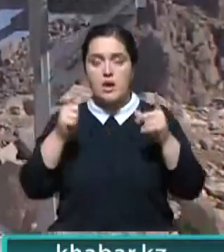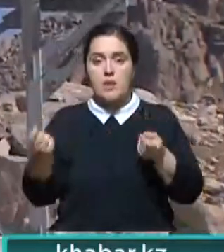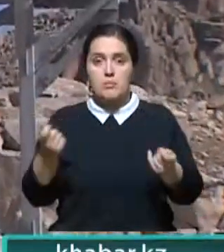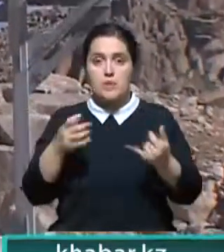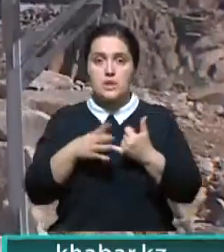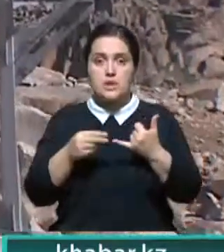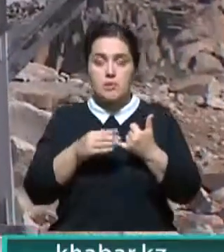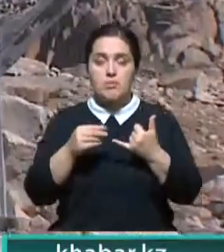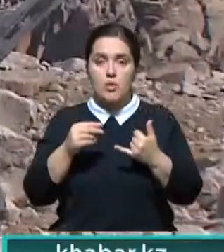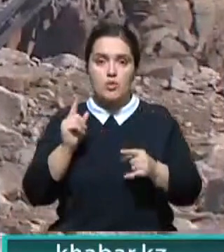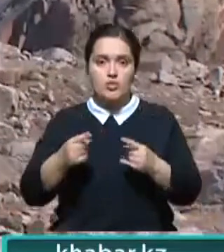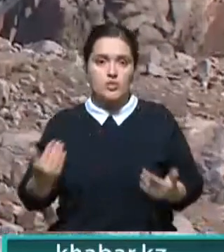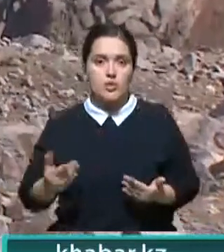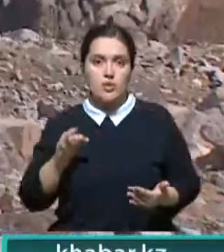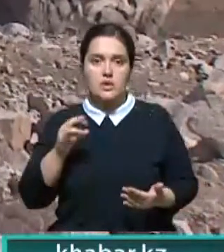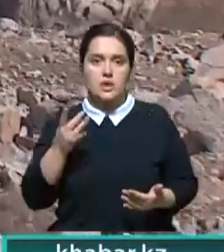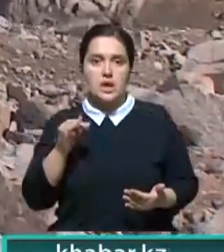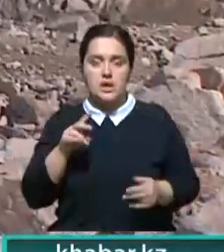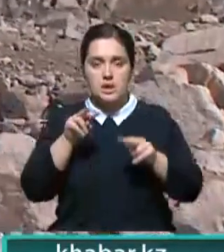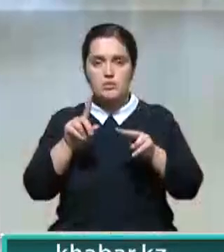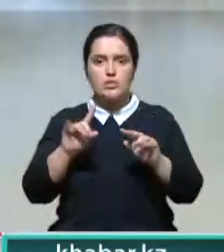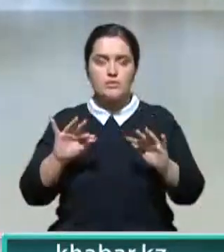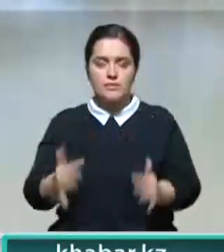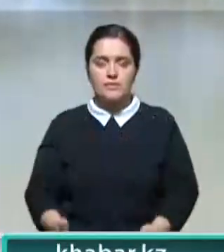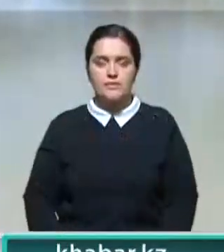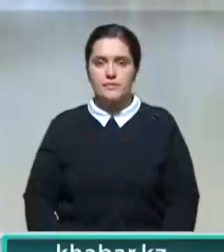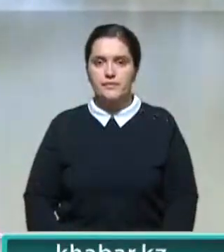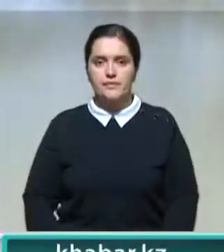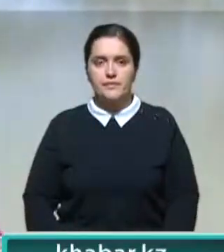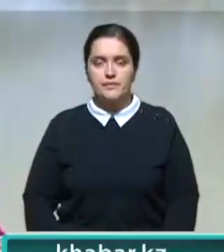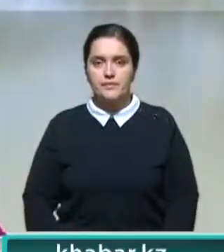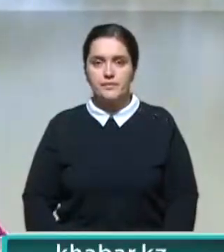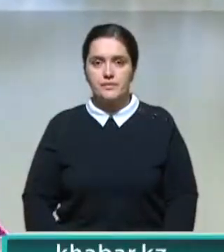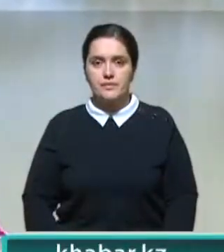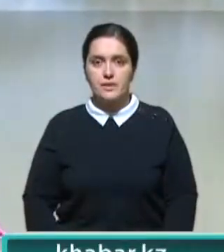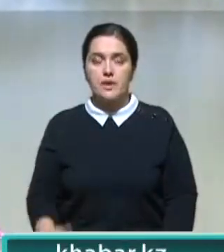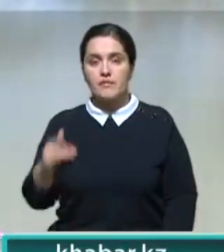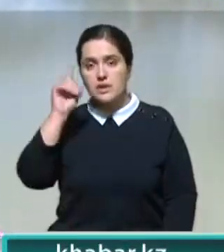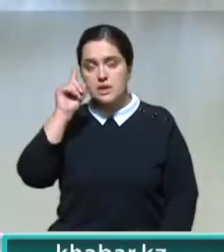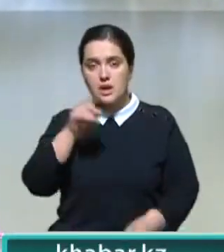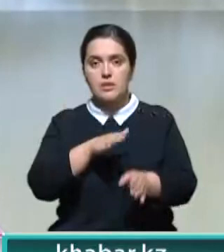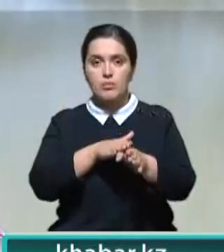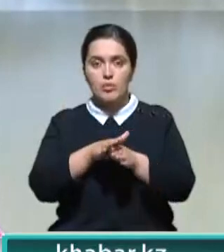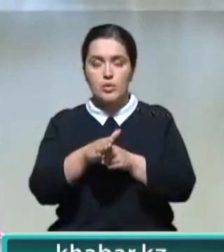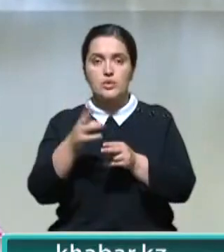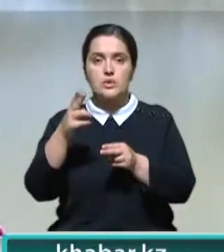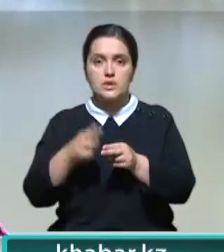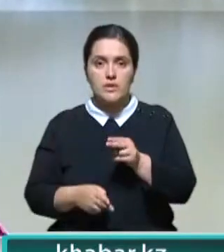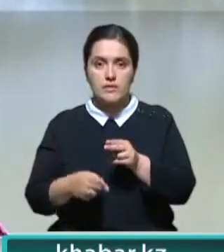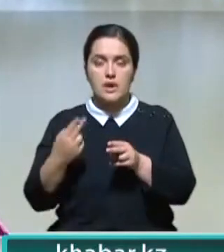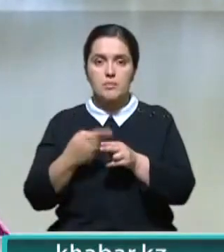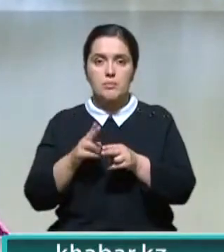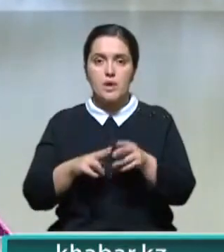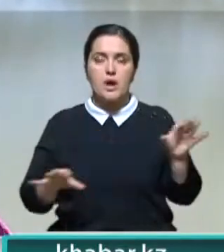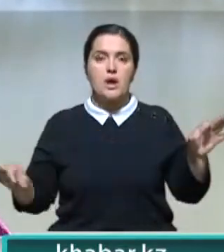непосредственно в режиме онлайн наблюдать, что происходит на озере. Как вы знаете, мы в прошлом году полностью завершили внедрение